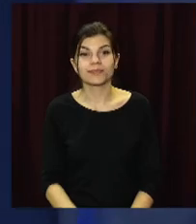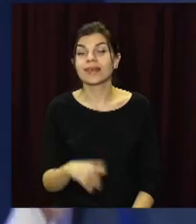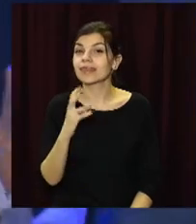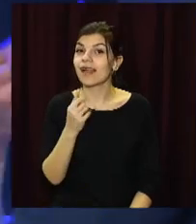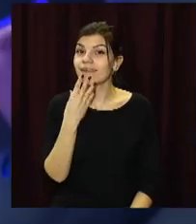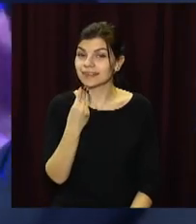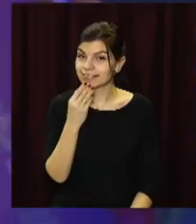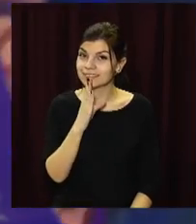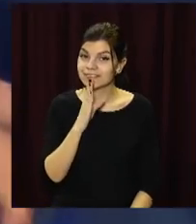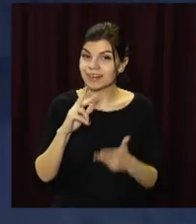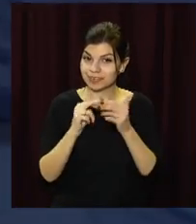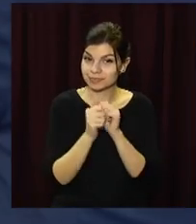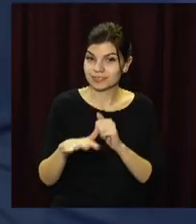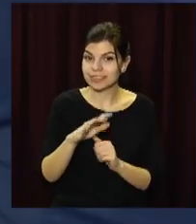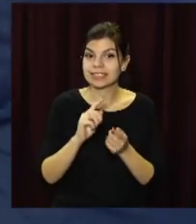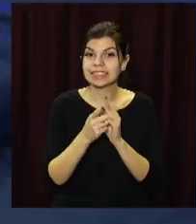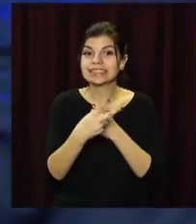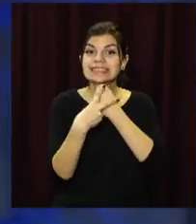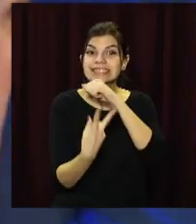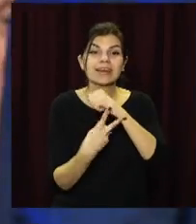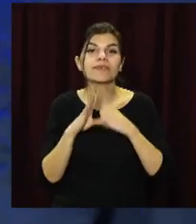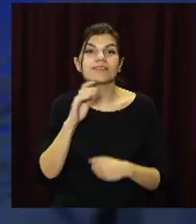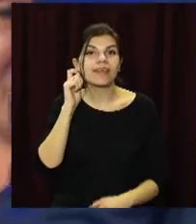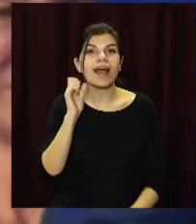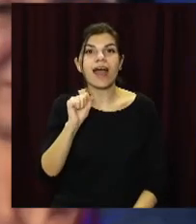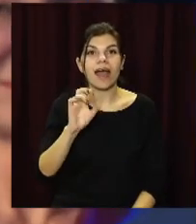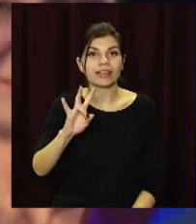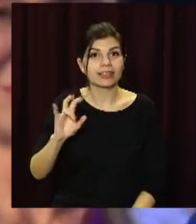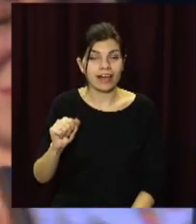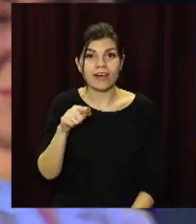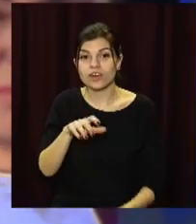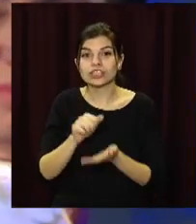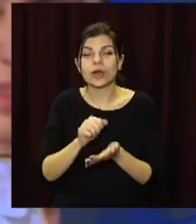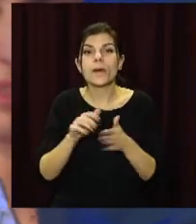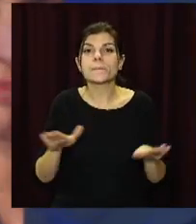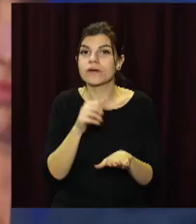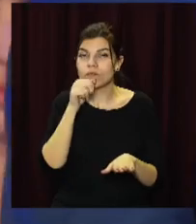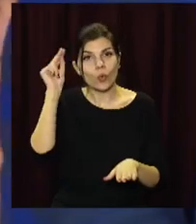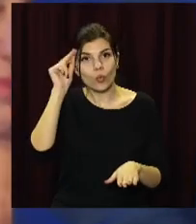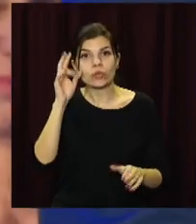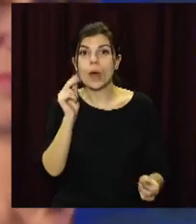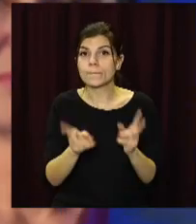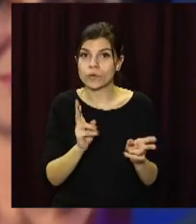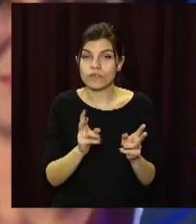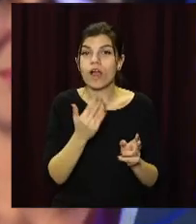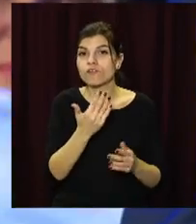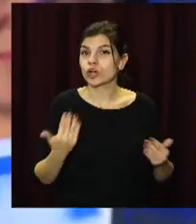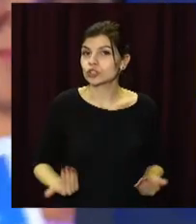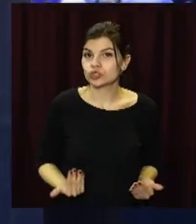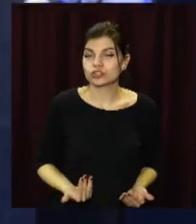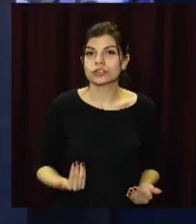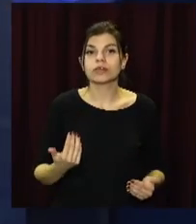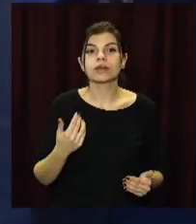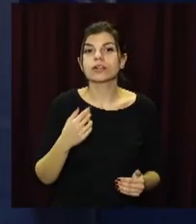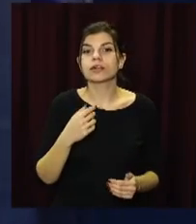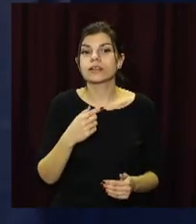Найгарнішою дівчиною Кам'янського стала 17-річна Анна Нельга. Вона займається вокалом, вчиться на кухаря, а її життєве кредо,